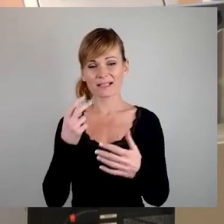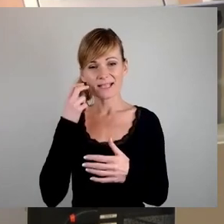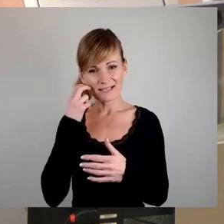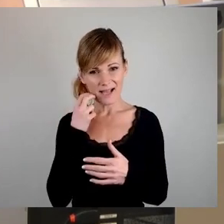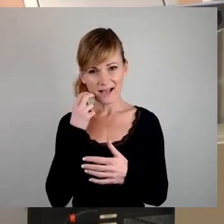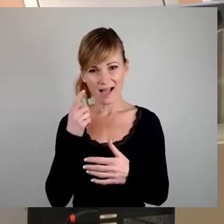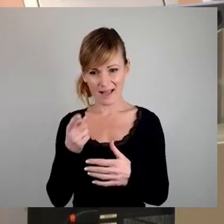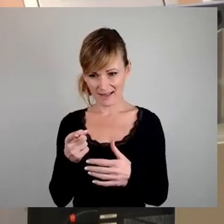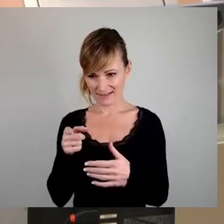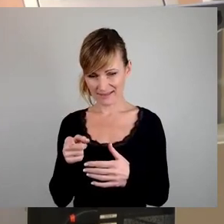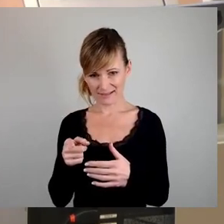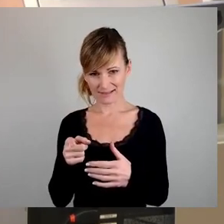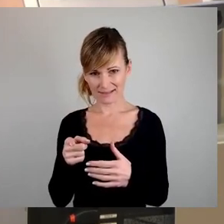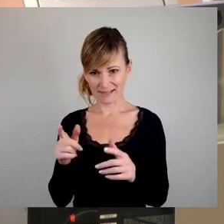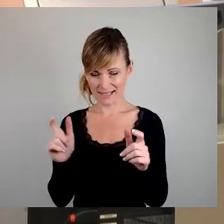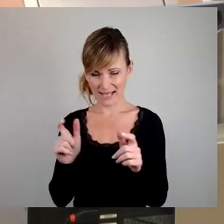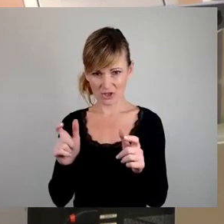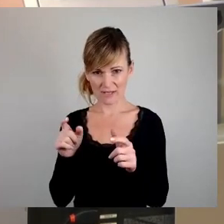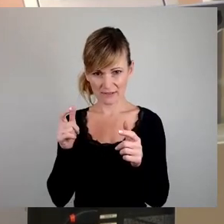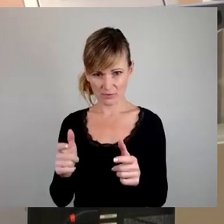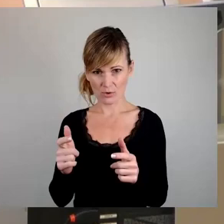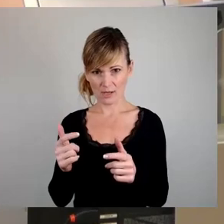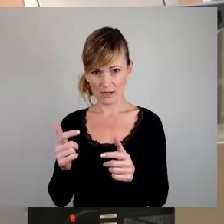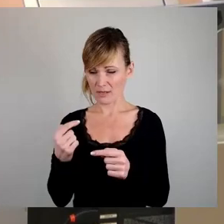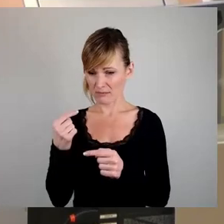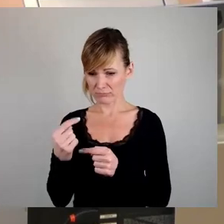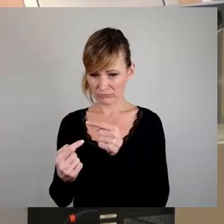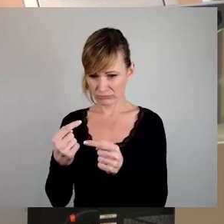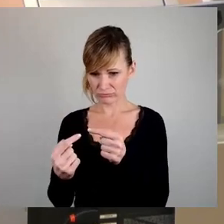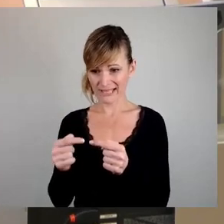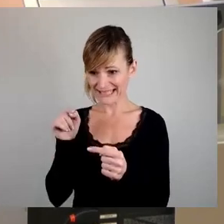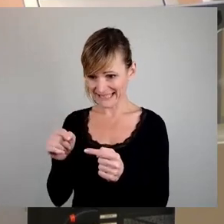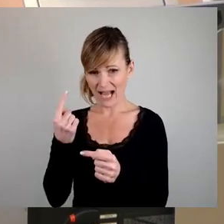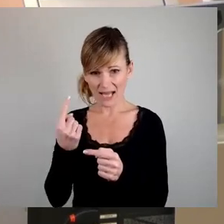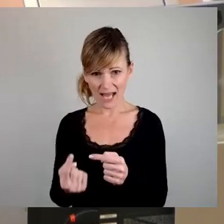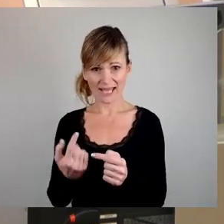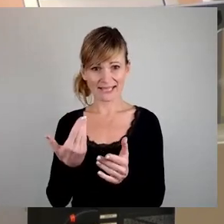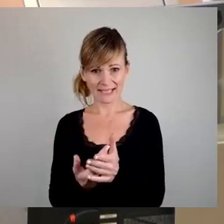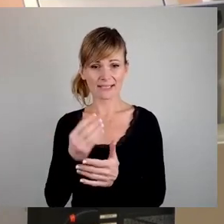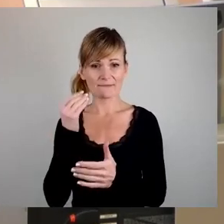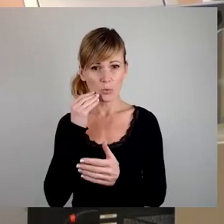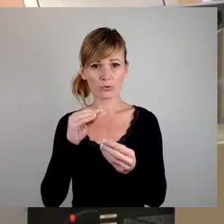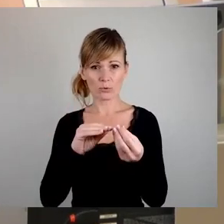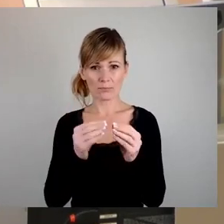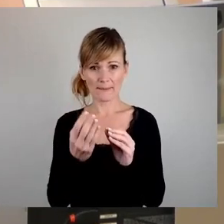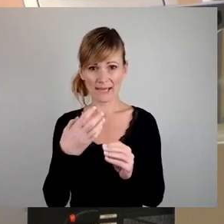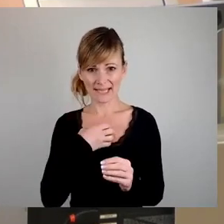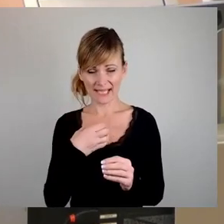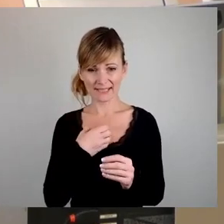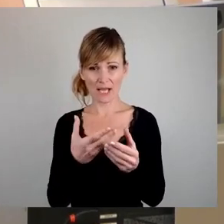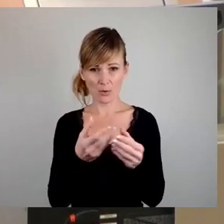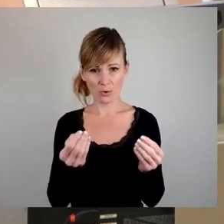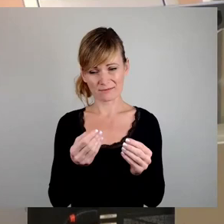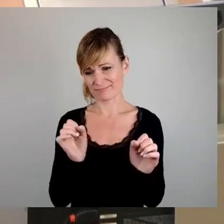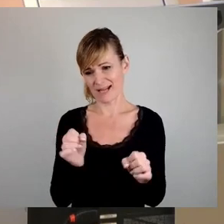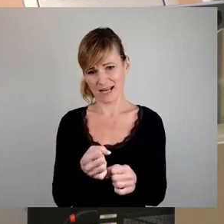Wohnungsprobleme in Dresden alleine lösen kann. Das ist doch klar. Aus dem Grunde leisten wir auch einen Beitrag, den wir von anderen,